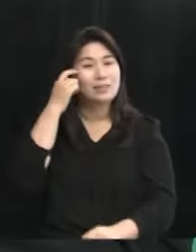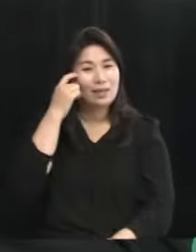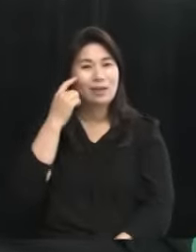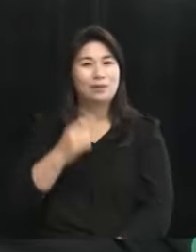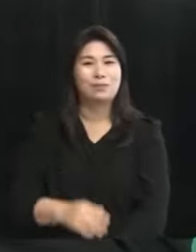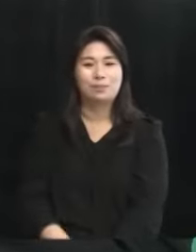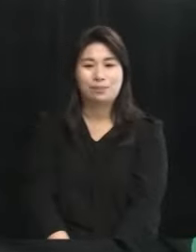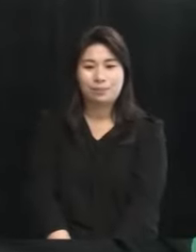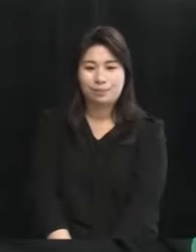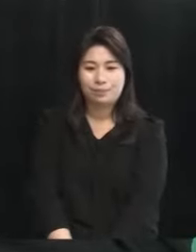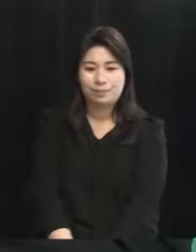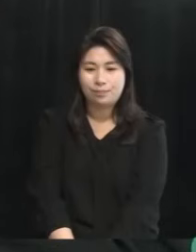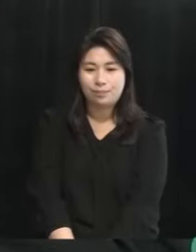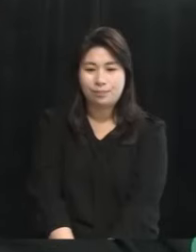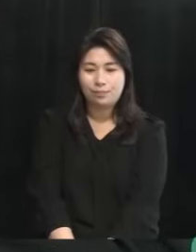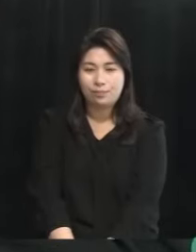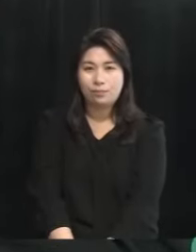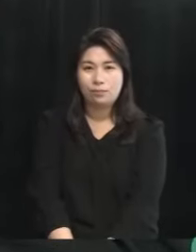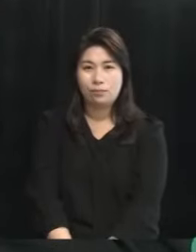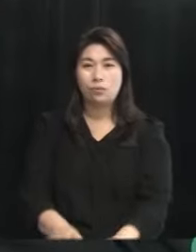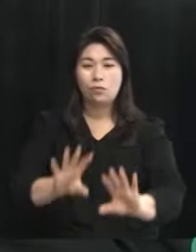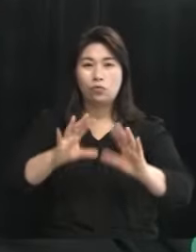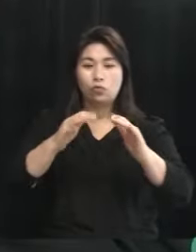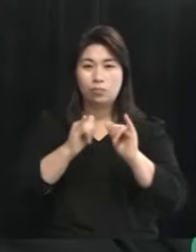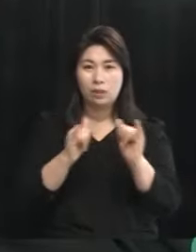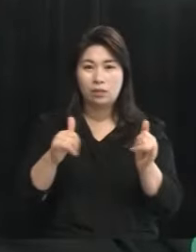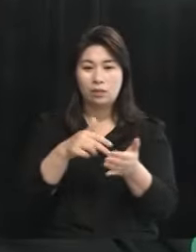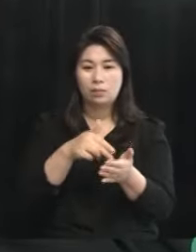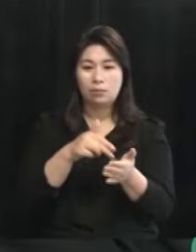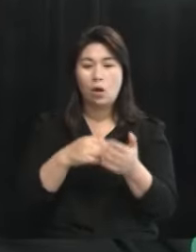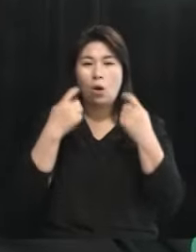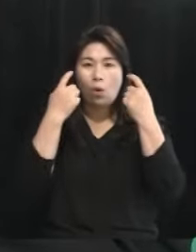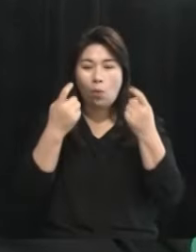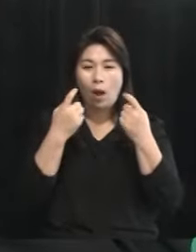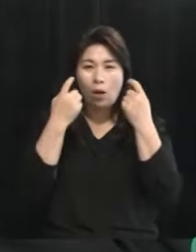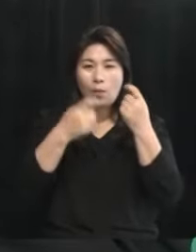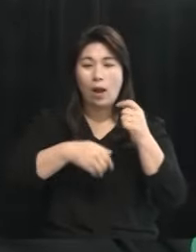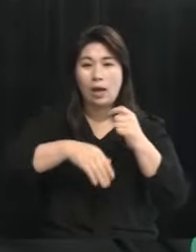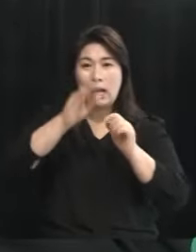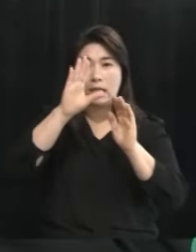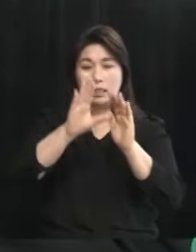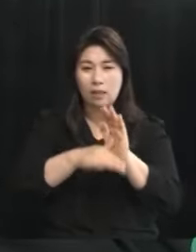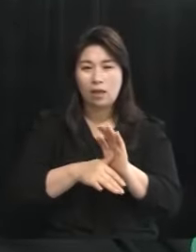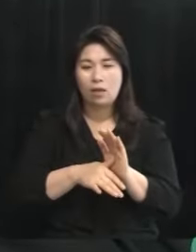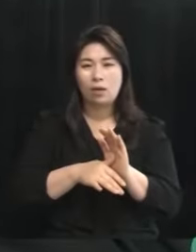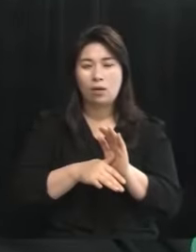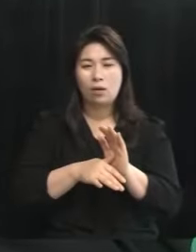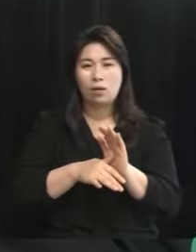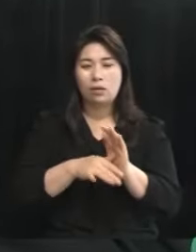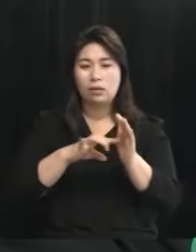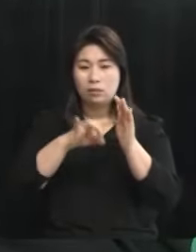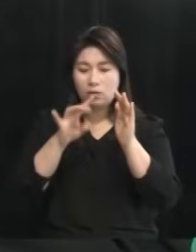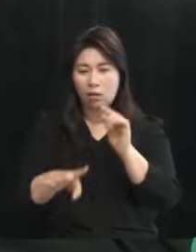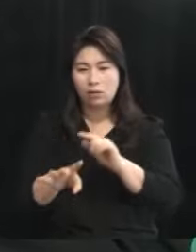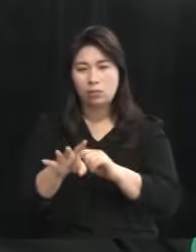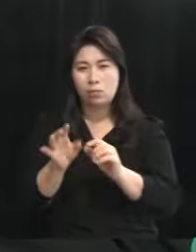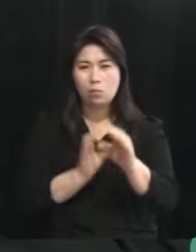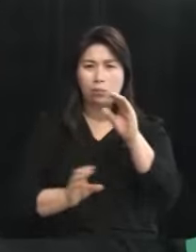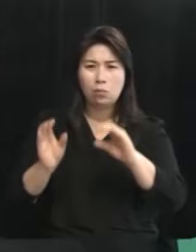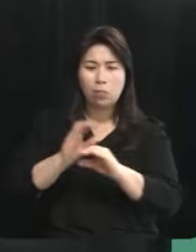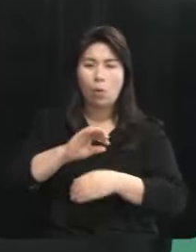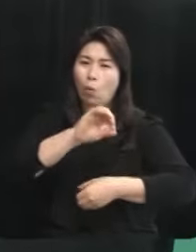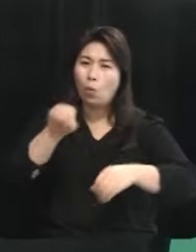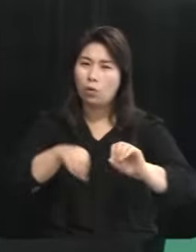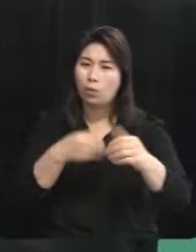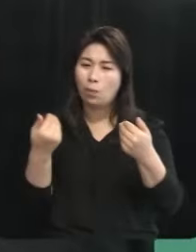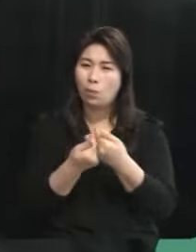알겠습니다 그렇게 되면 국민들 입장에서는 관광지 갈 때마다 내야 되는 부담이 더 커져서 오히려 반발이 더 커지지